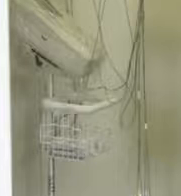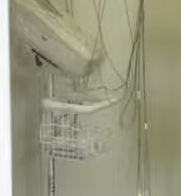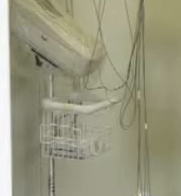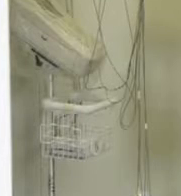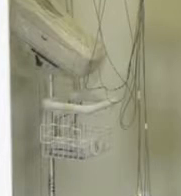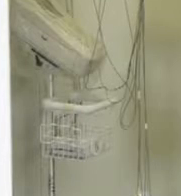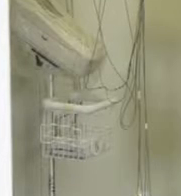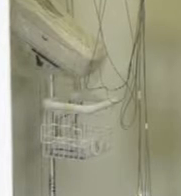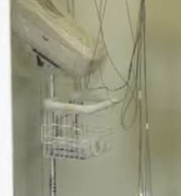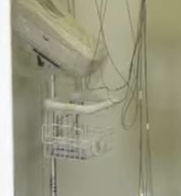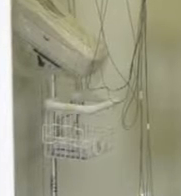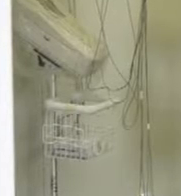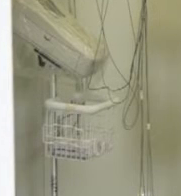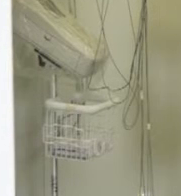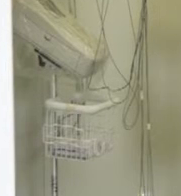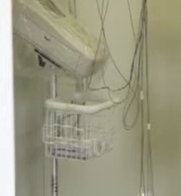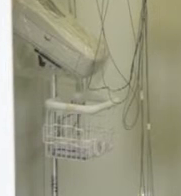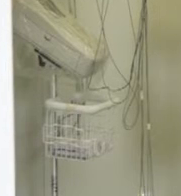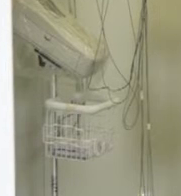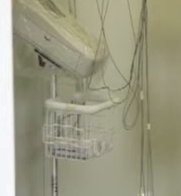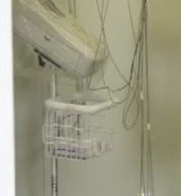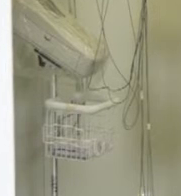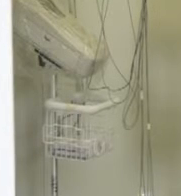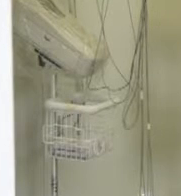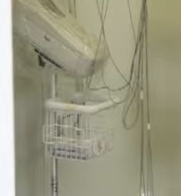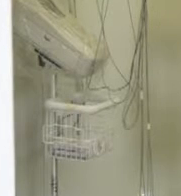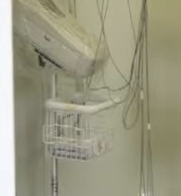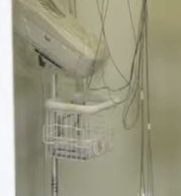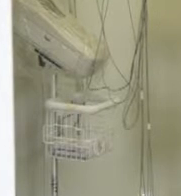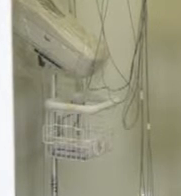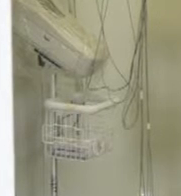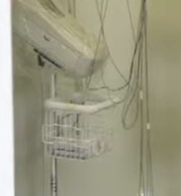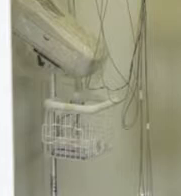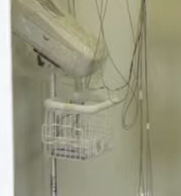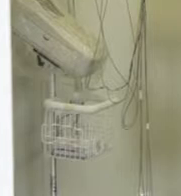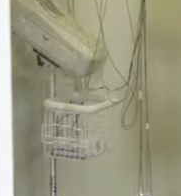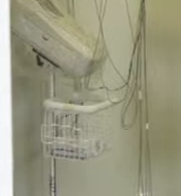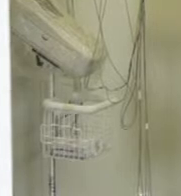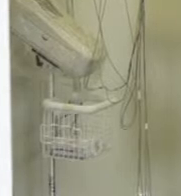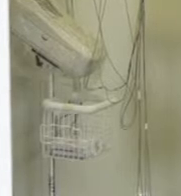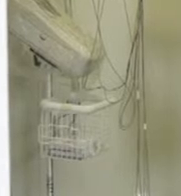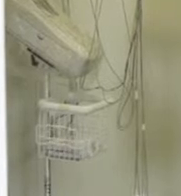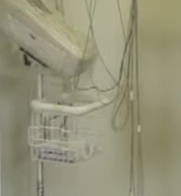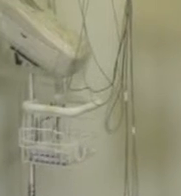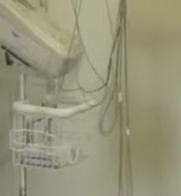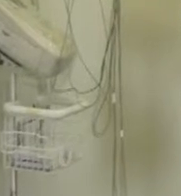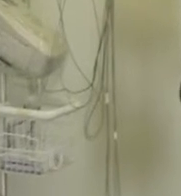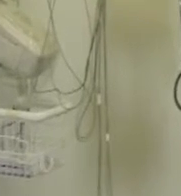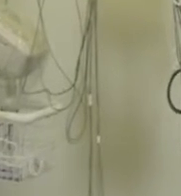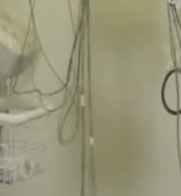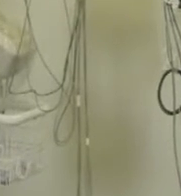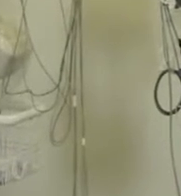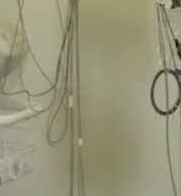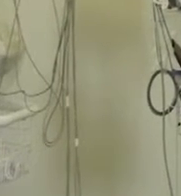είναι τα 65 έτη, ενώ έχουμε 72 ακόμη καταγεγραμμένους θανάτους το τελευταίο 24ωρο, ανεβάζοντας τον συνολικό αριθμό στους 1